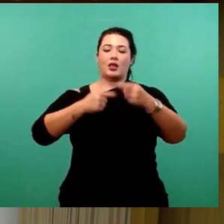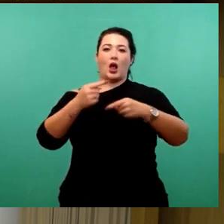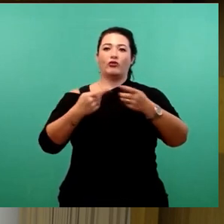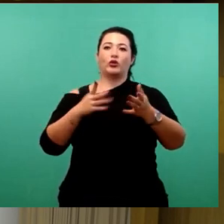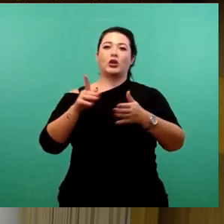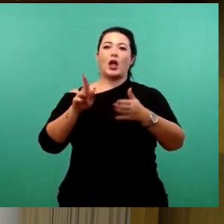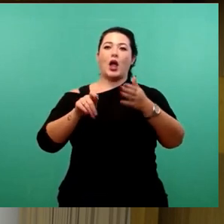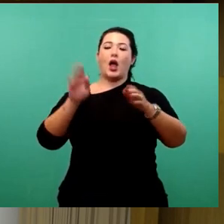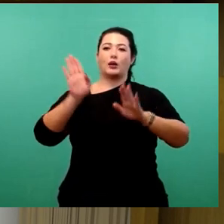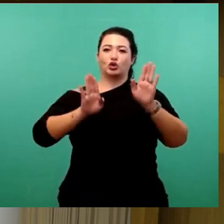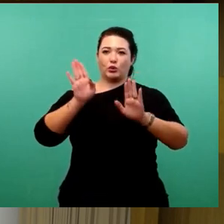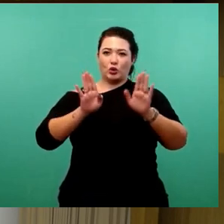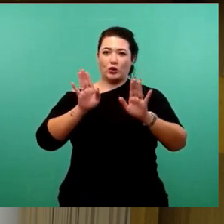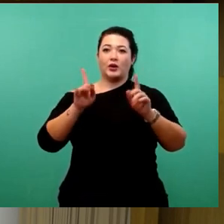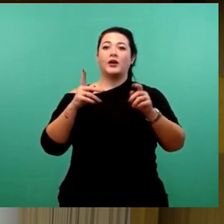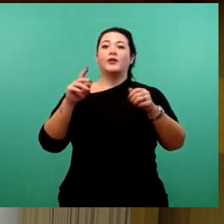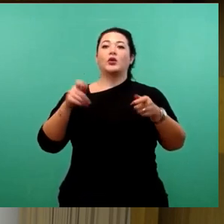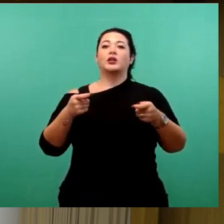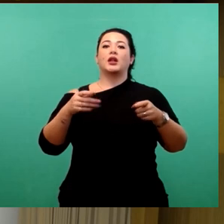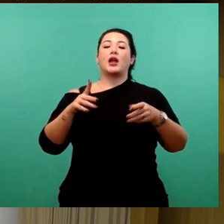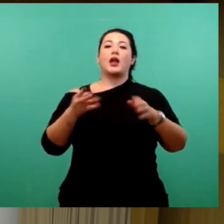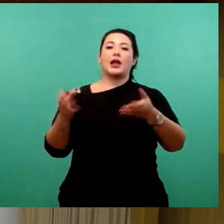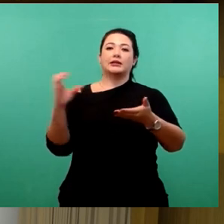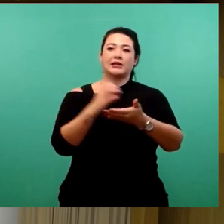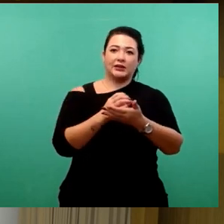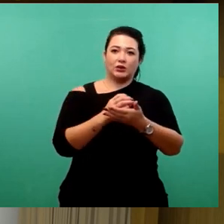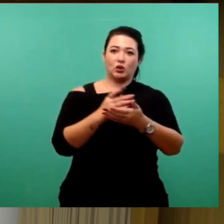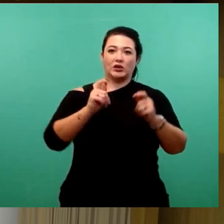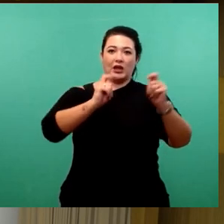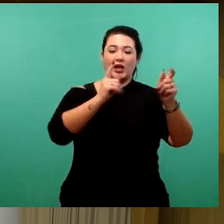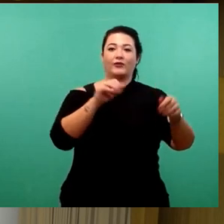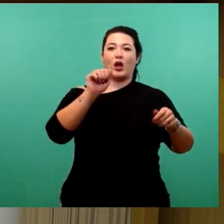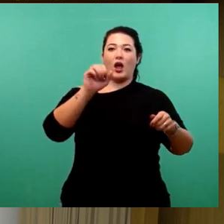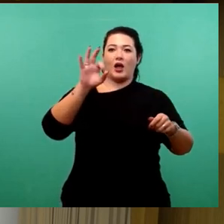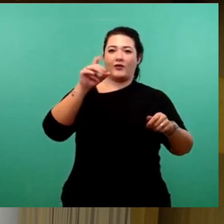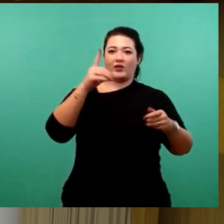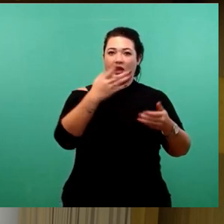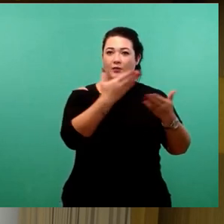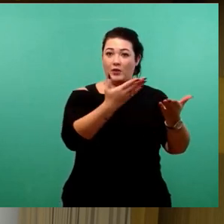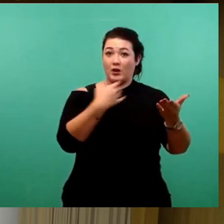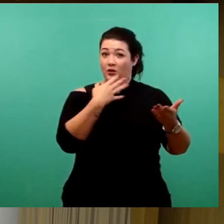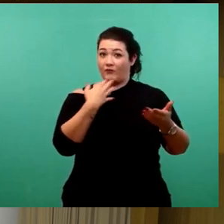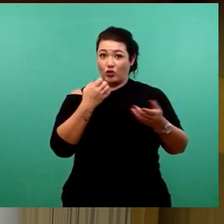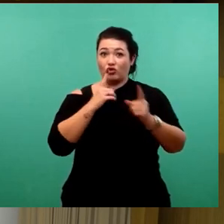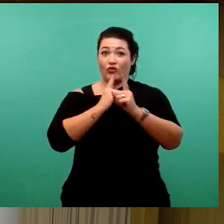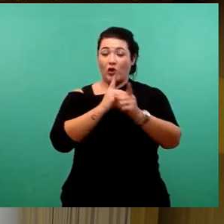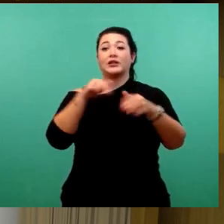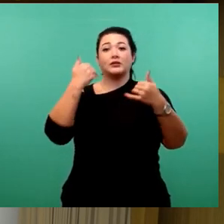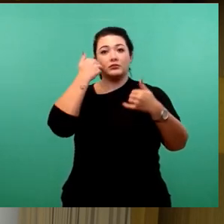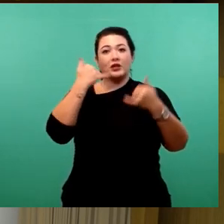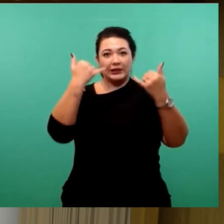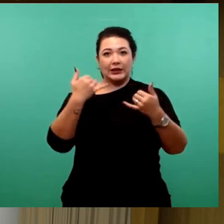Ersetzungsantrag vorliegen der AfD. Wer dem folgen möchte, den bitte ich jetzt um das Stimmzeichen.